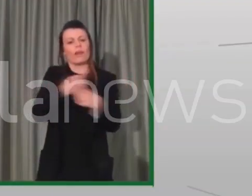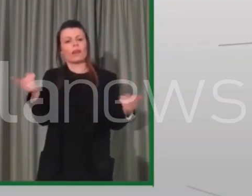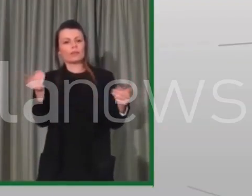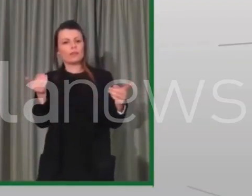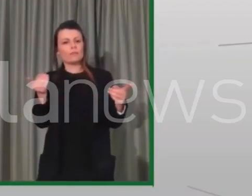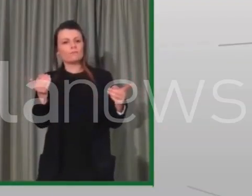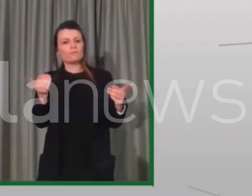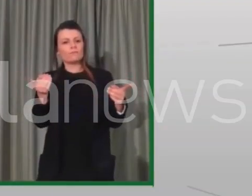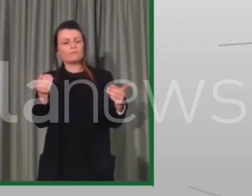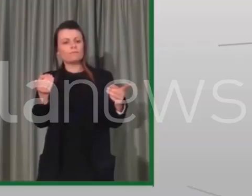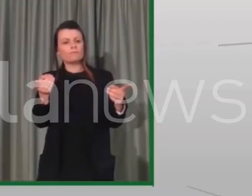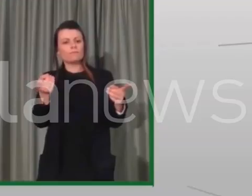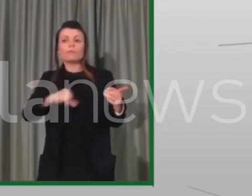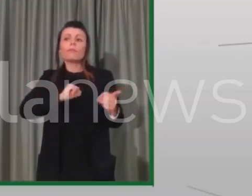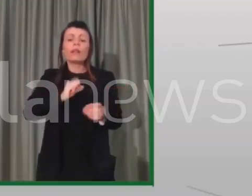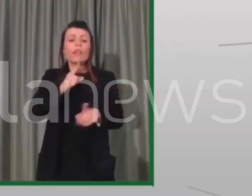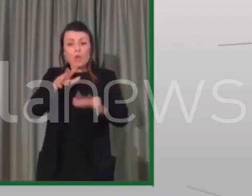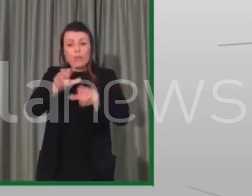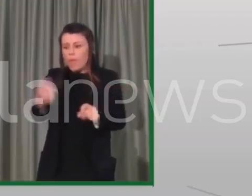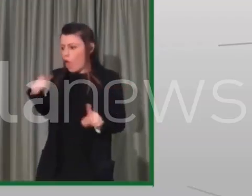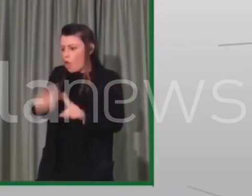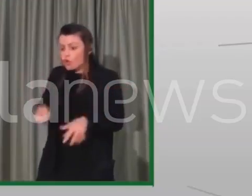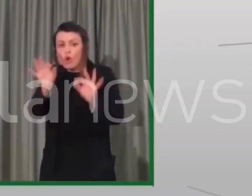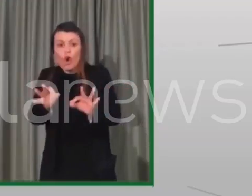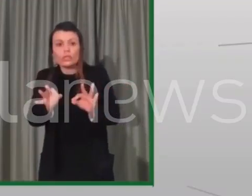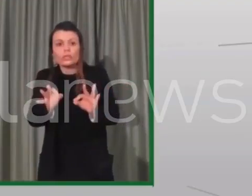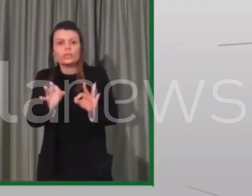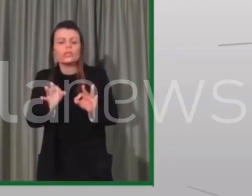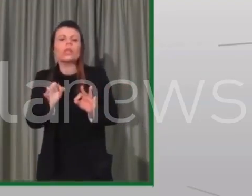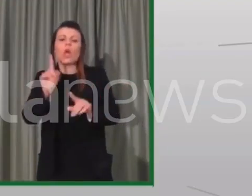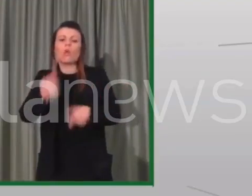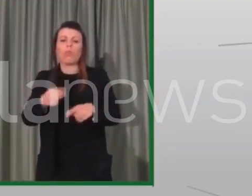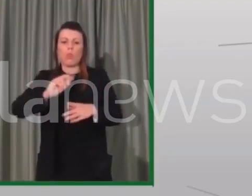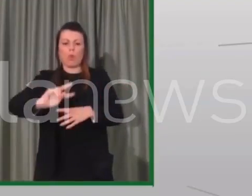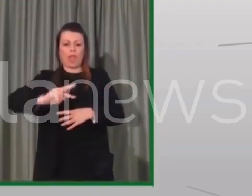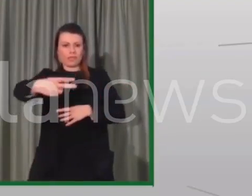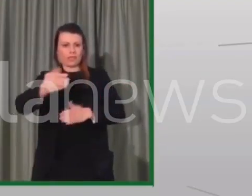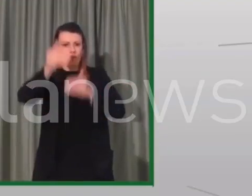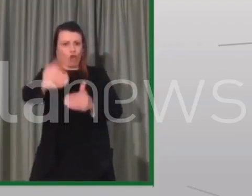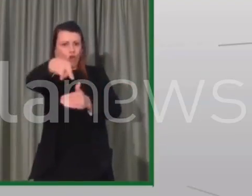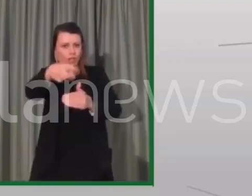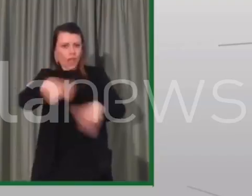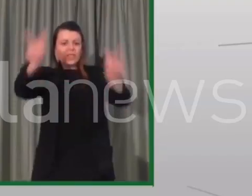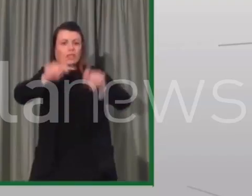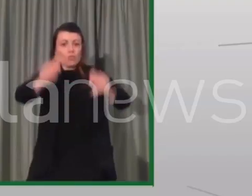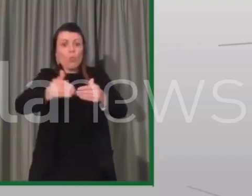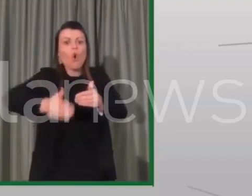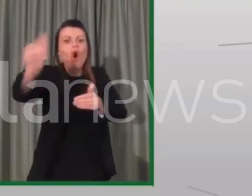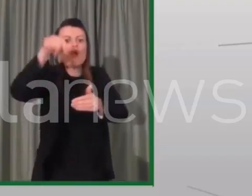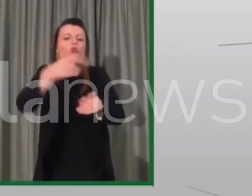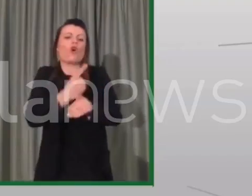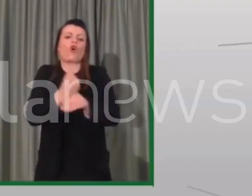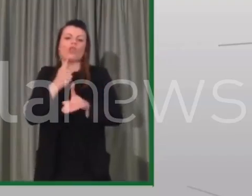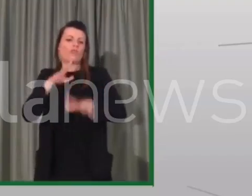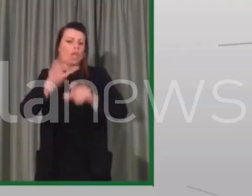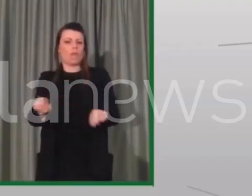per la ripresa dell'attività. Anche nella ripresa delle attività noi dovremo mantenere